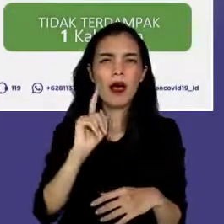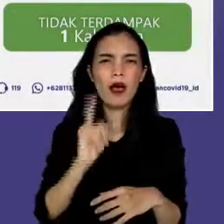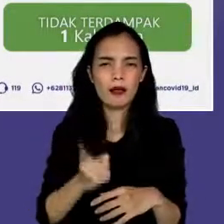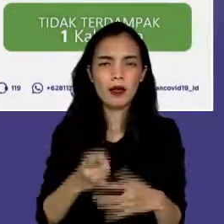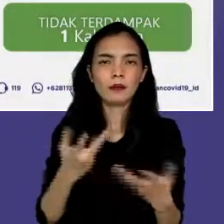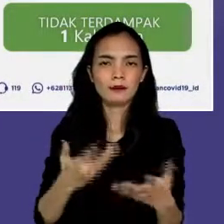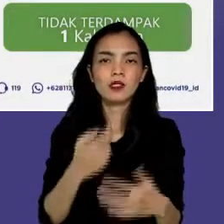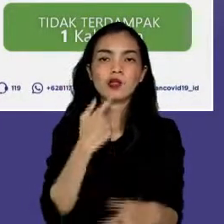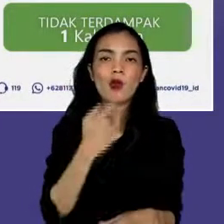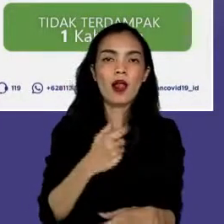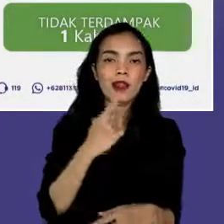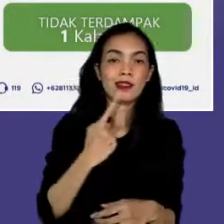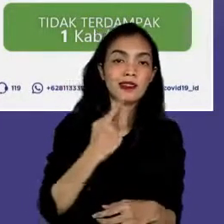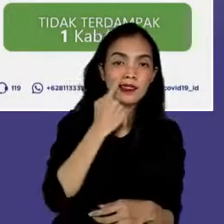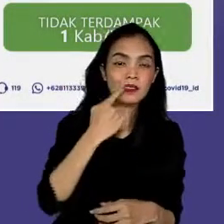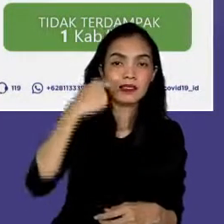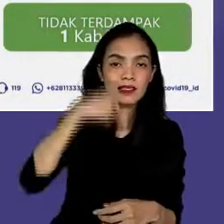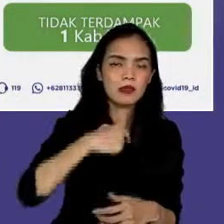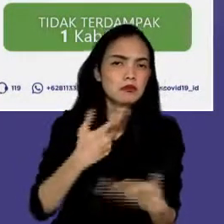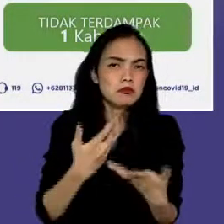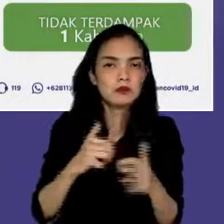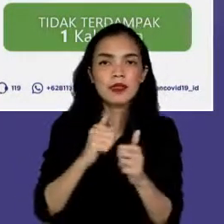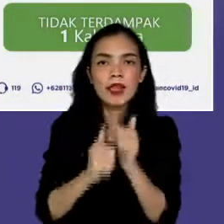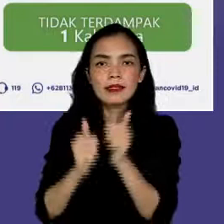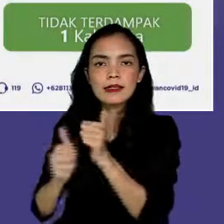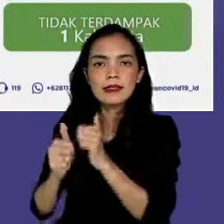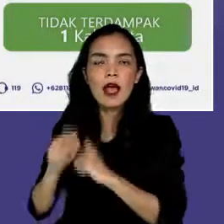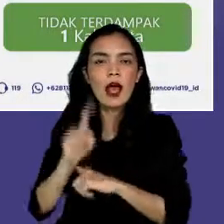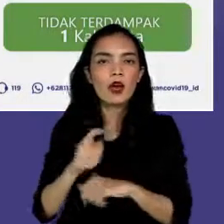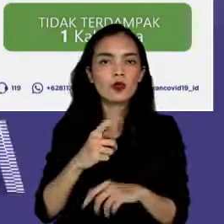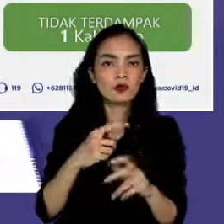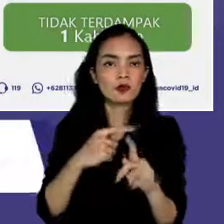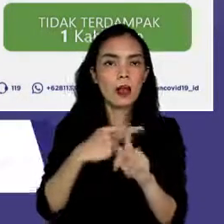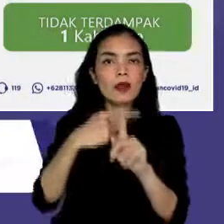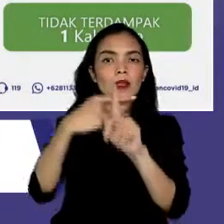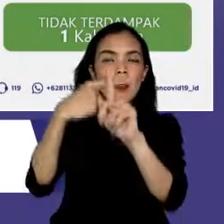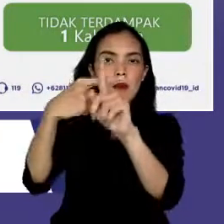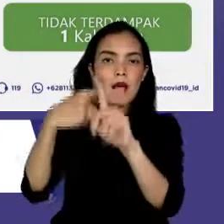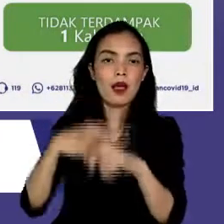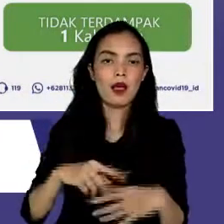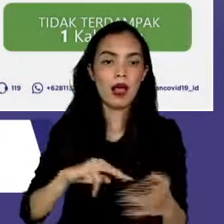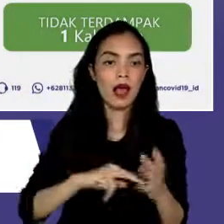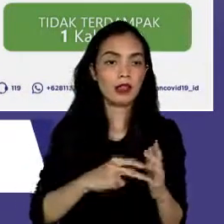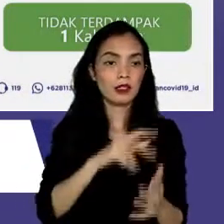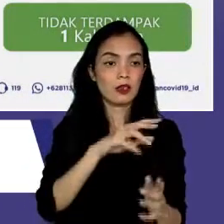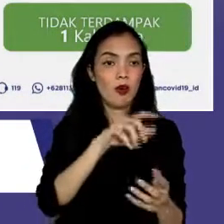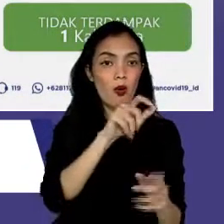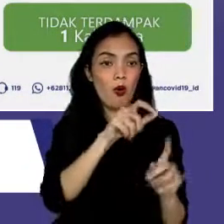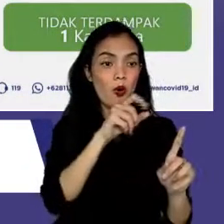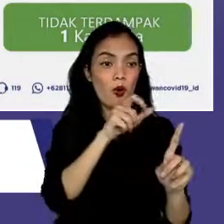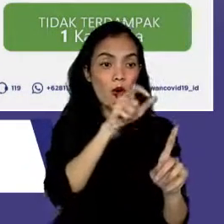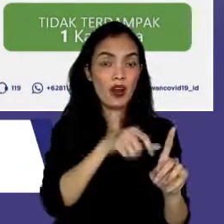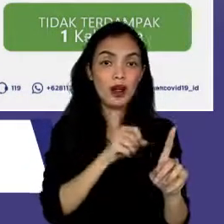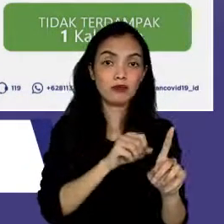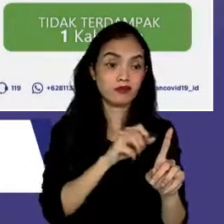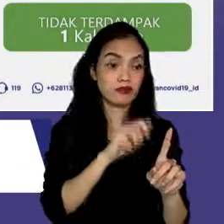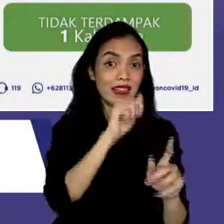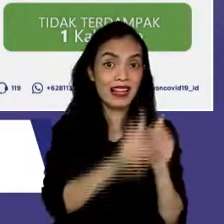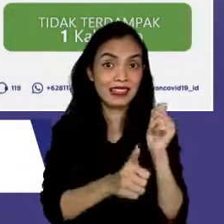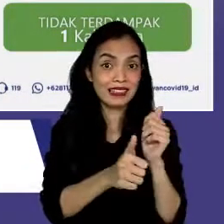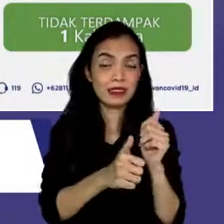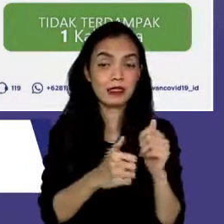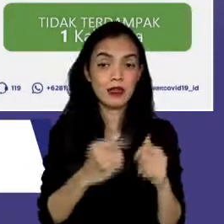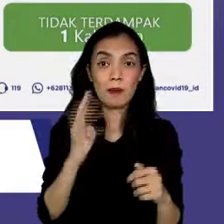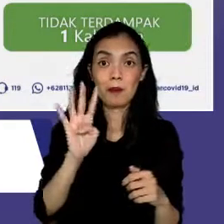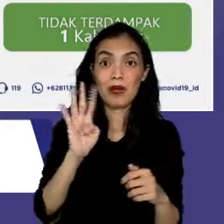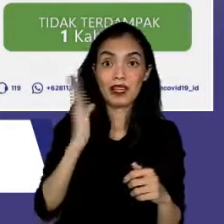Peningkatan testing perlu menjadi salah satu hal yang kita perhatikan. Jumlah orang diperiksa yang mengalami penurunan selama 4